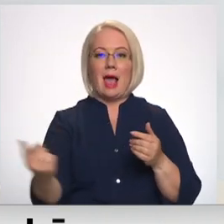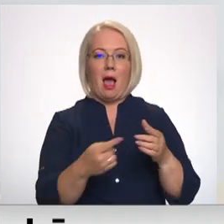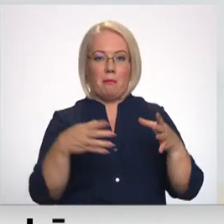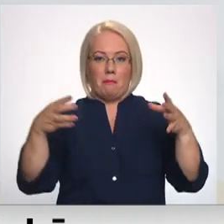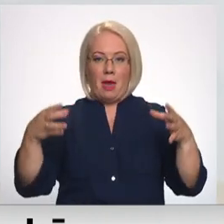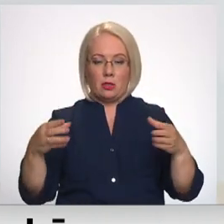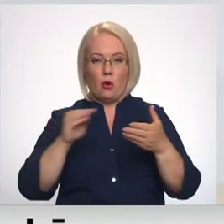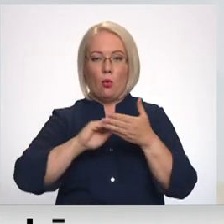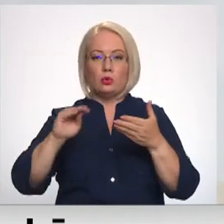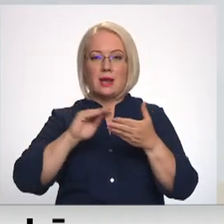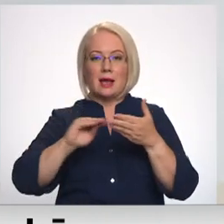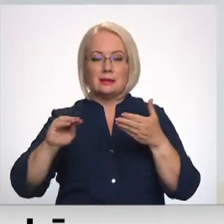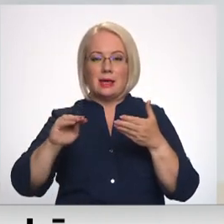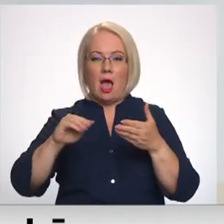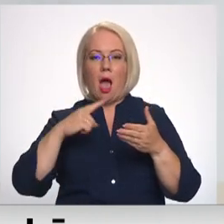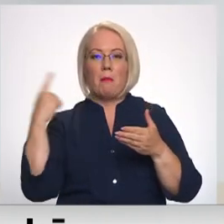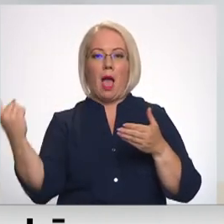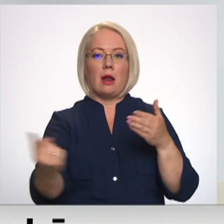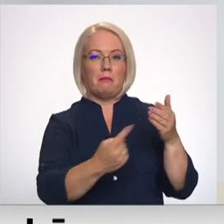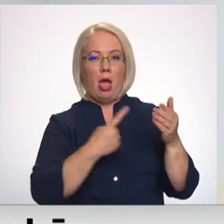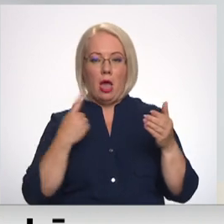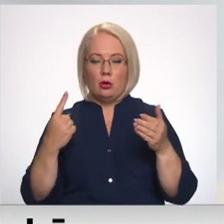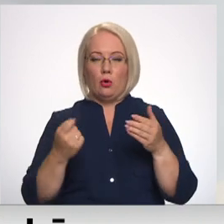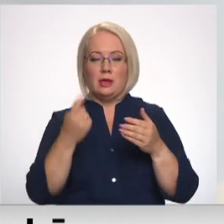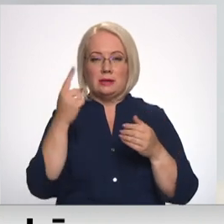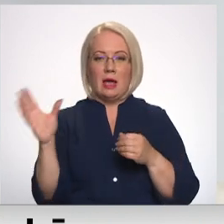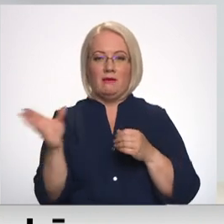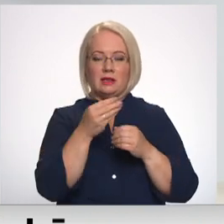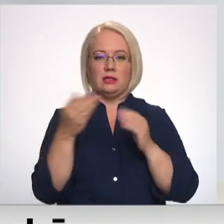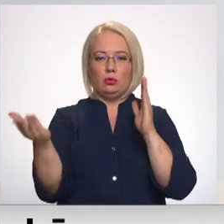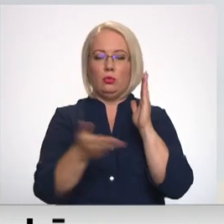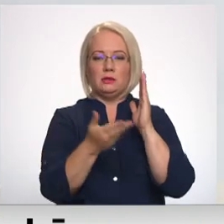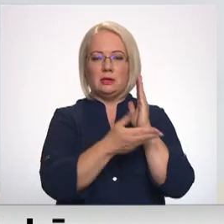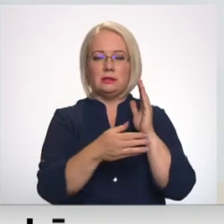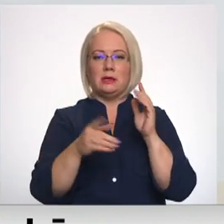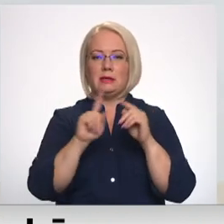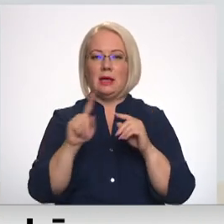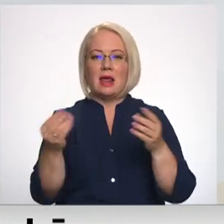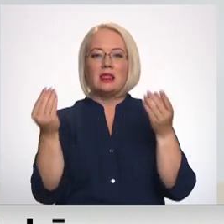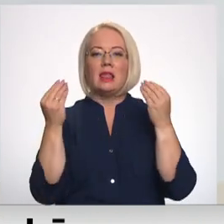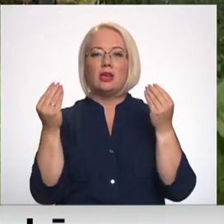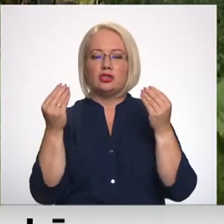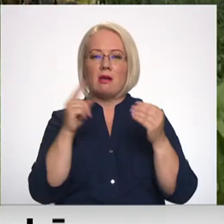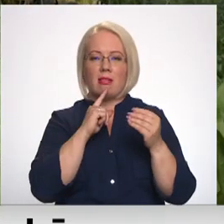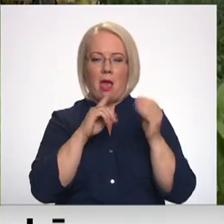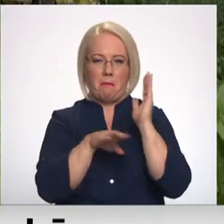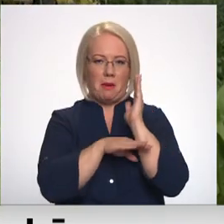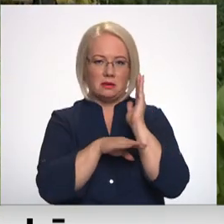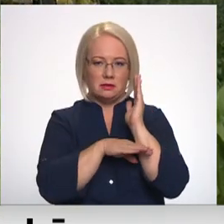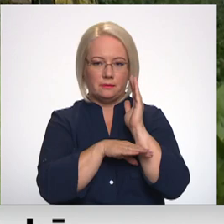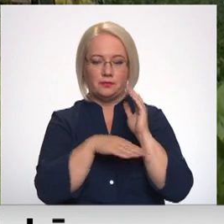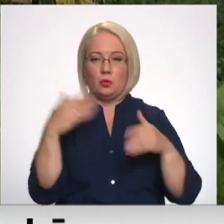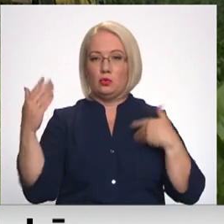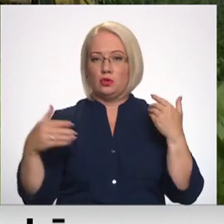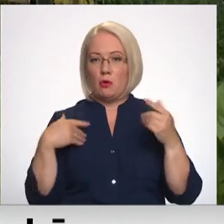apkārtmēru. Un tātad saprotiet, tagad sanāk, visas nocirstās Liepas ir dižliepas. Raizes reiz arī tas,